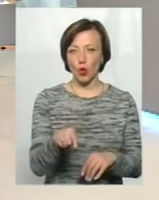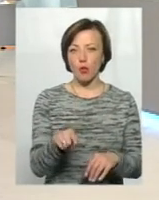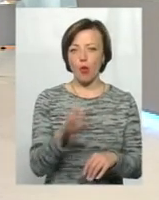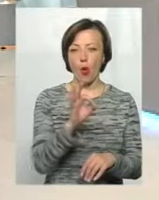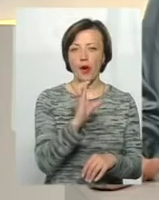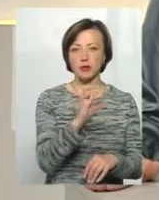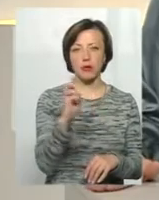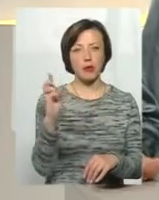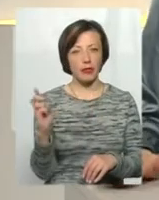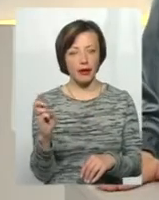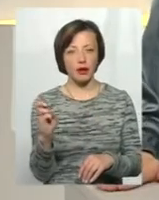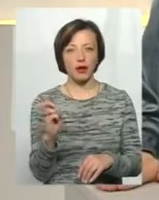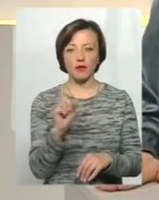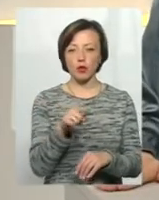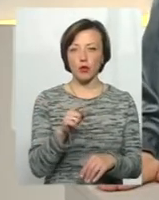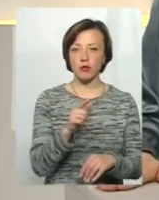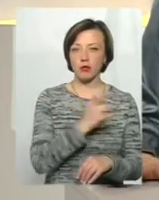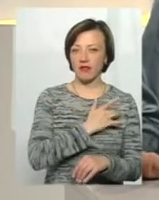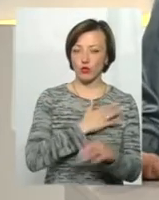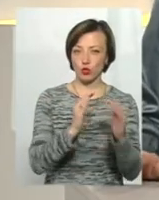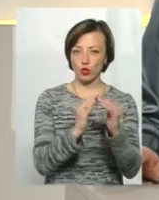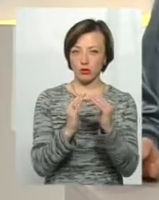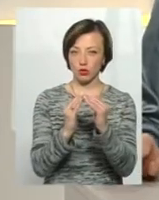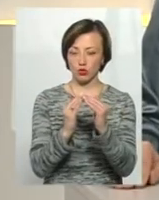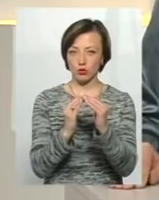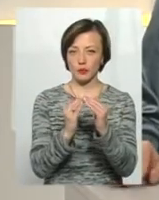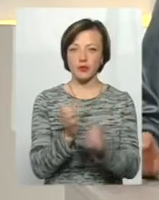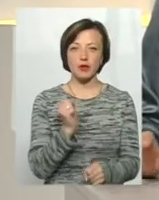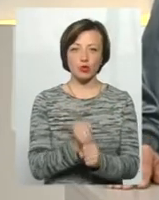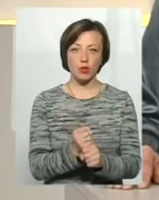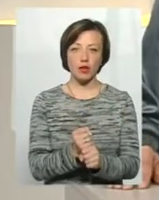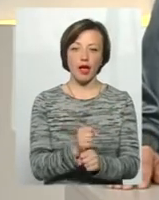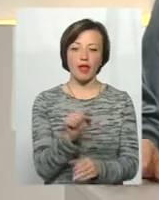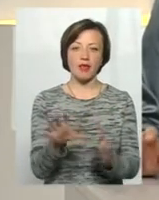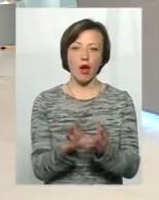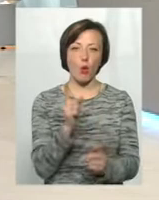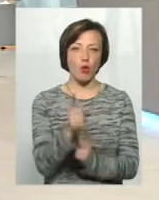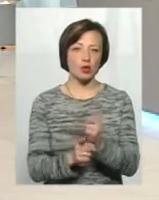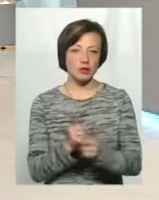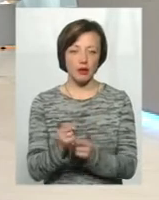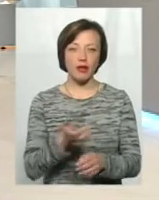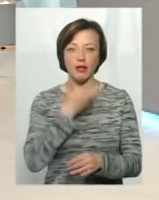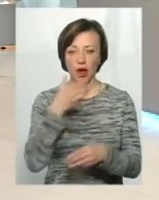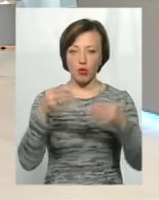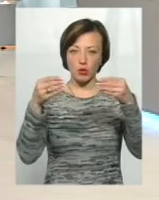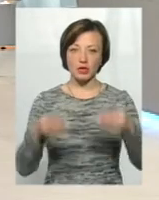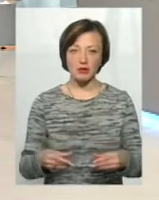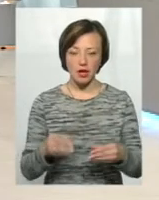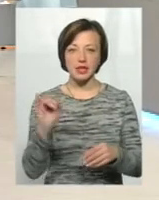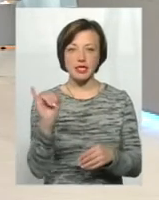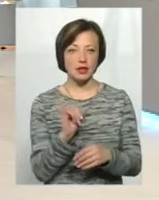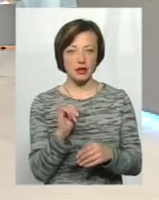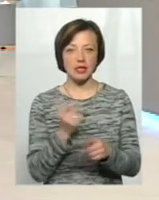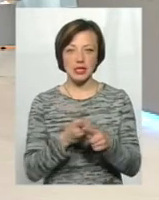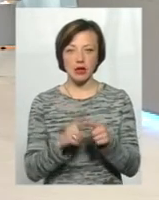ОСББ, в тому приватному будинку зроблена енергомодернізація, термомодернізація і